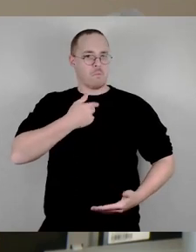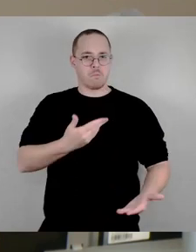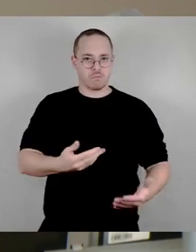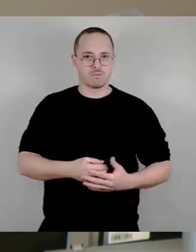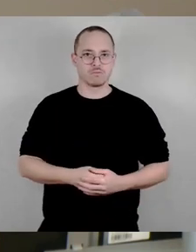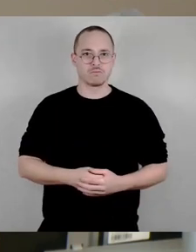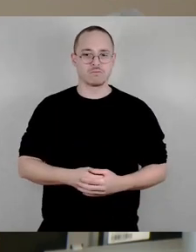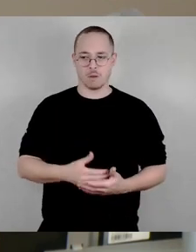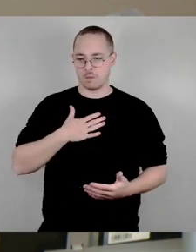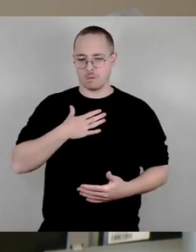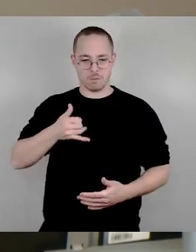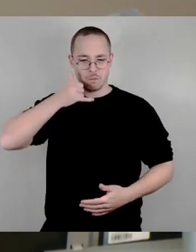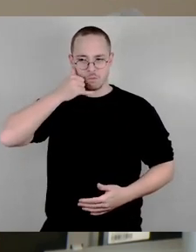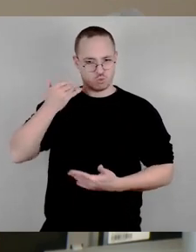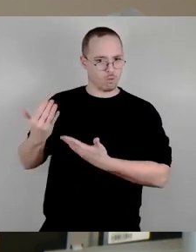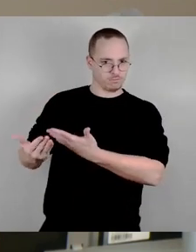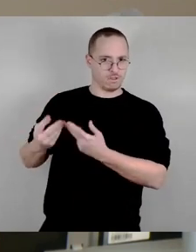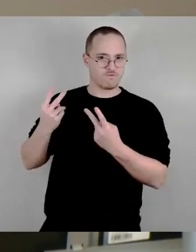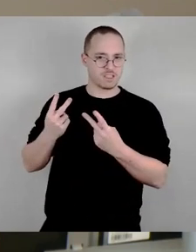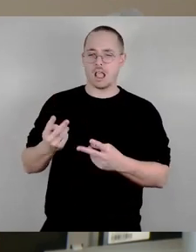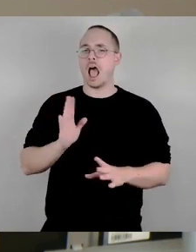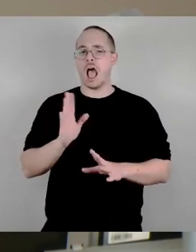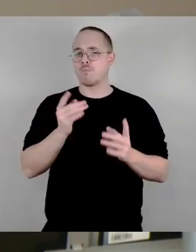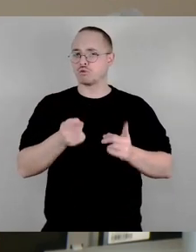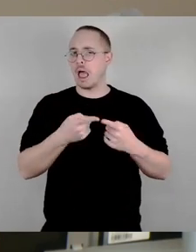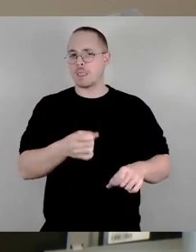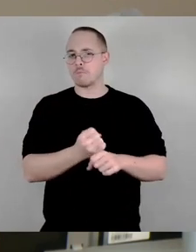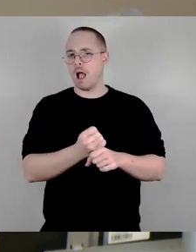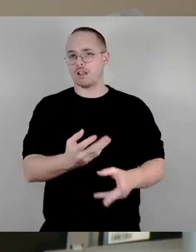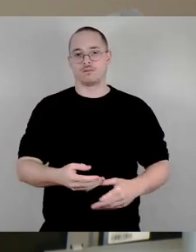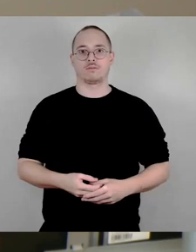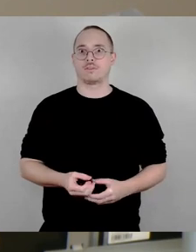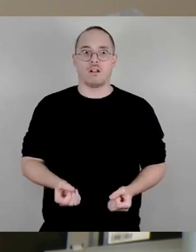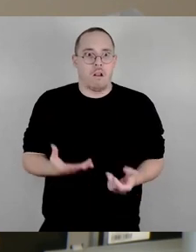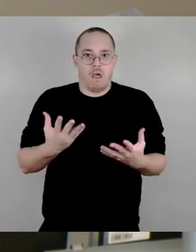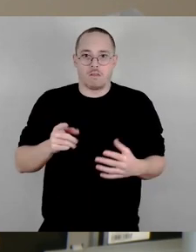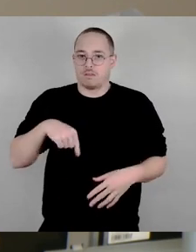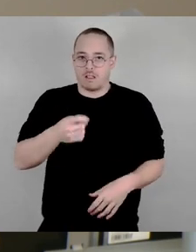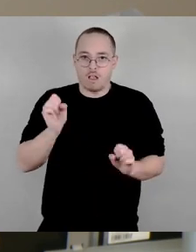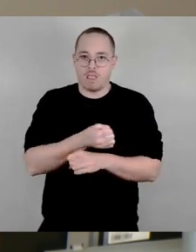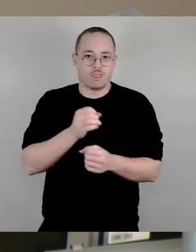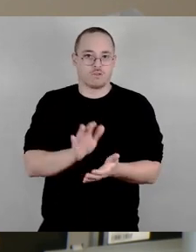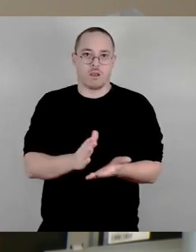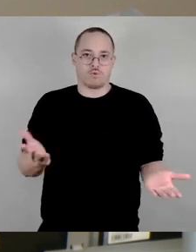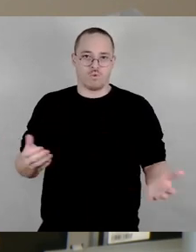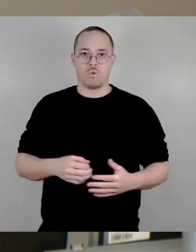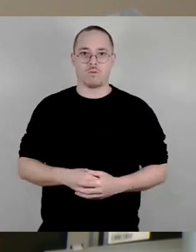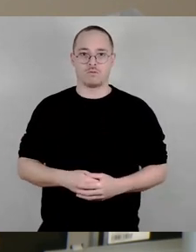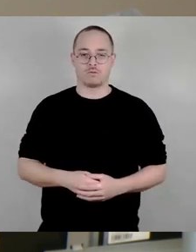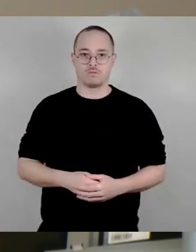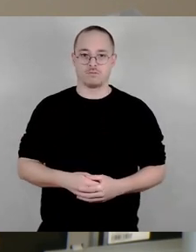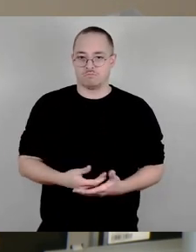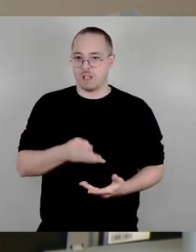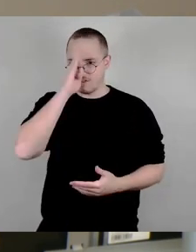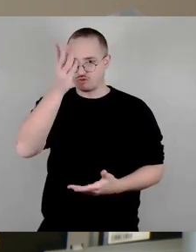werde, nee, nee, das machen wir jetzt ganz anders, ja, dann ist es natürlich eine Mitmachfalle, dann ist es eigentlich sinnlos. Wenn wir aber es ernst